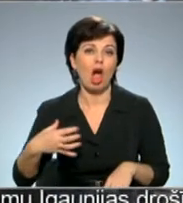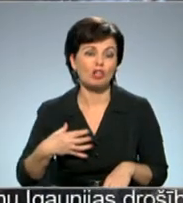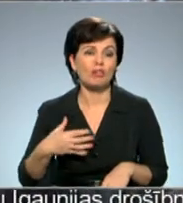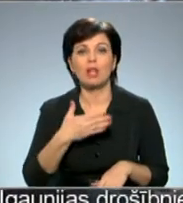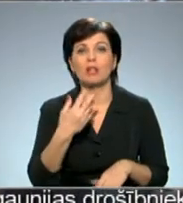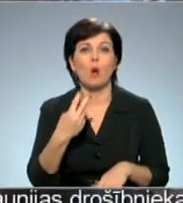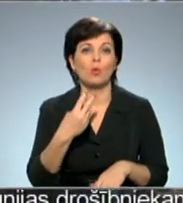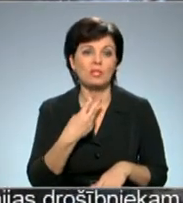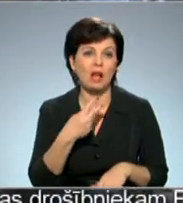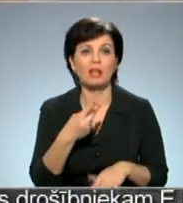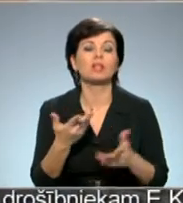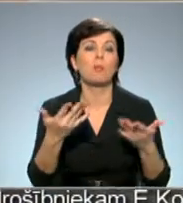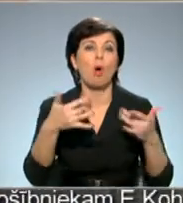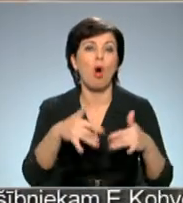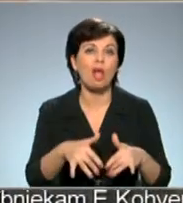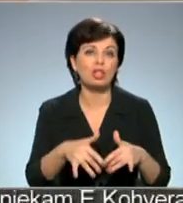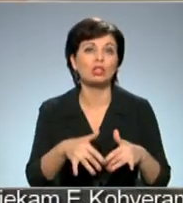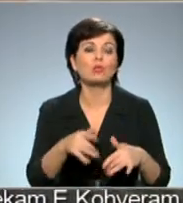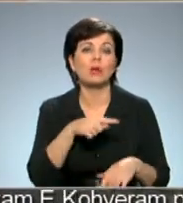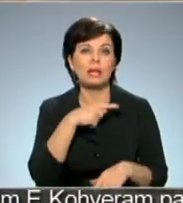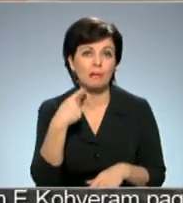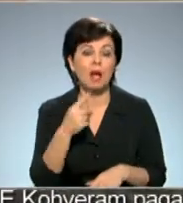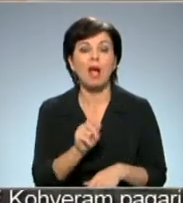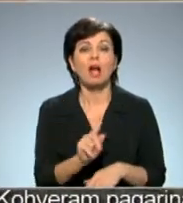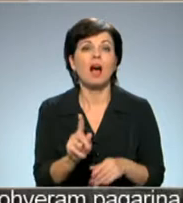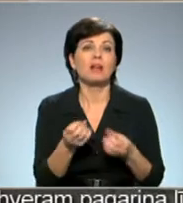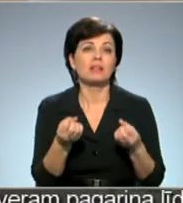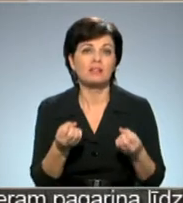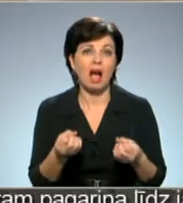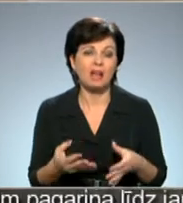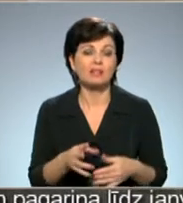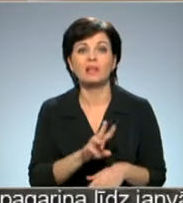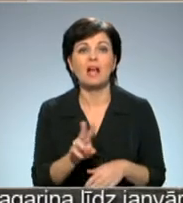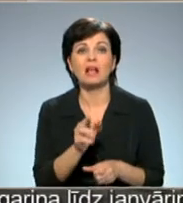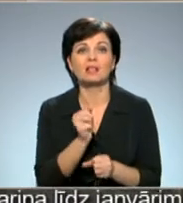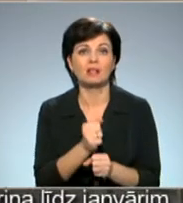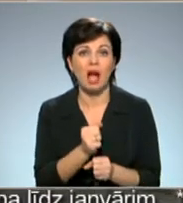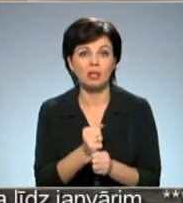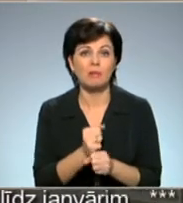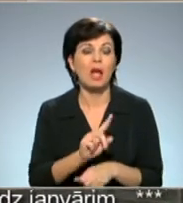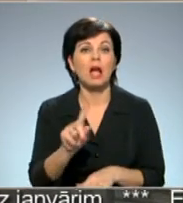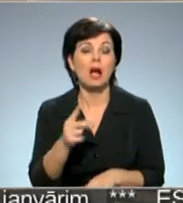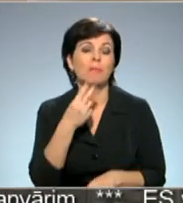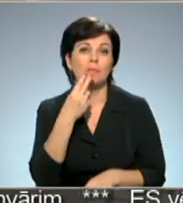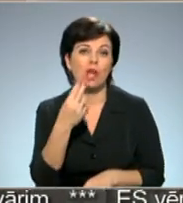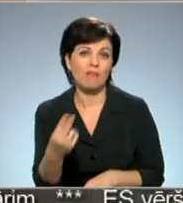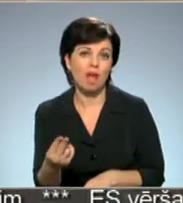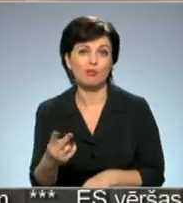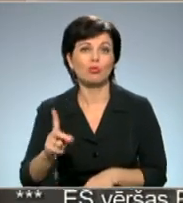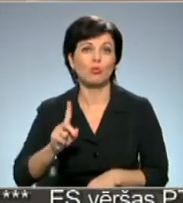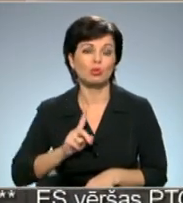izrādījusi pautisko gribu. Tad, kad ir skaidrs, kas ir darāms un kam ir pievēršama uzmanība,